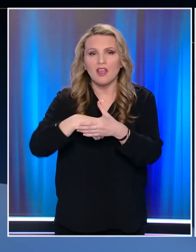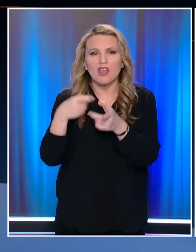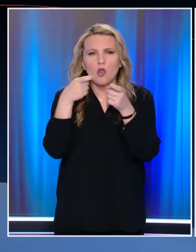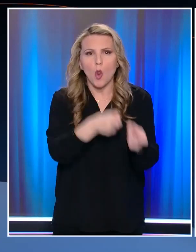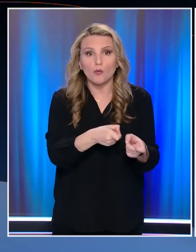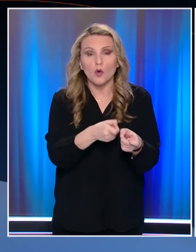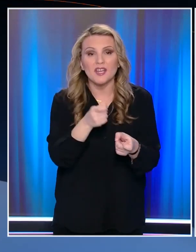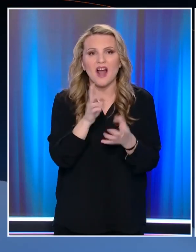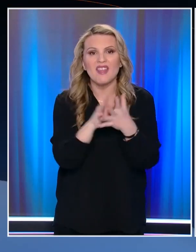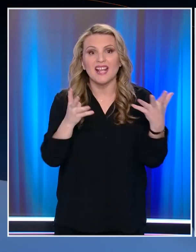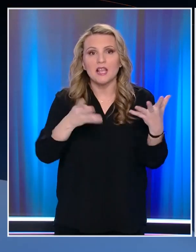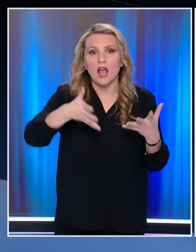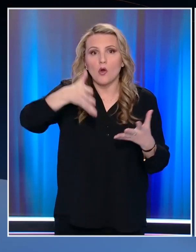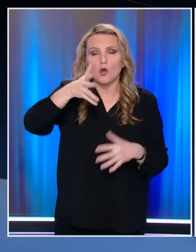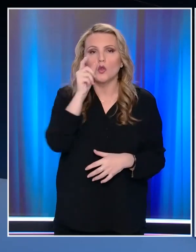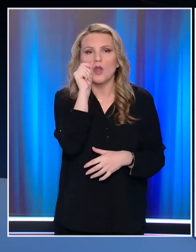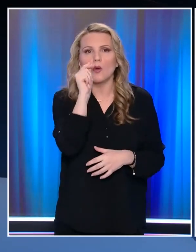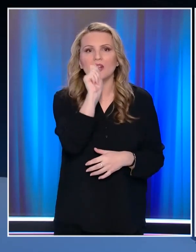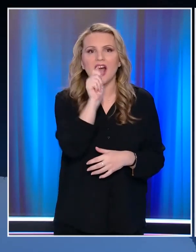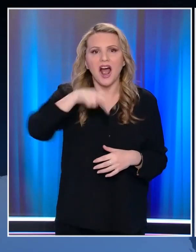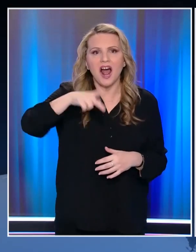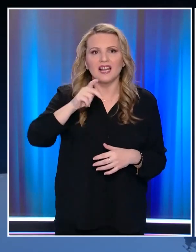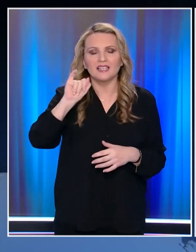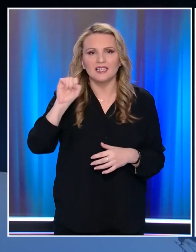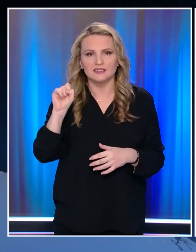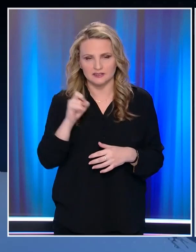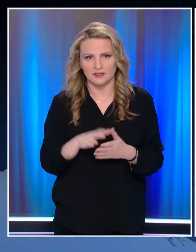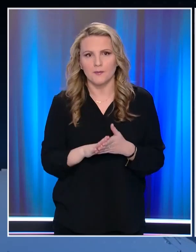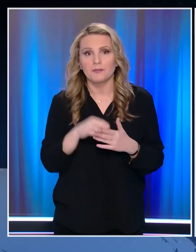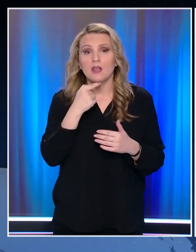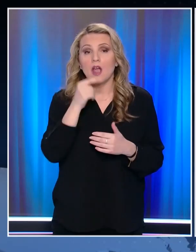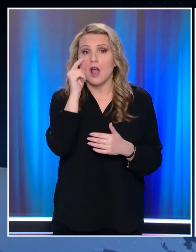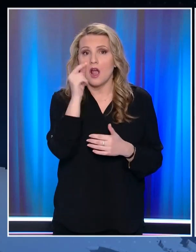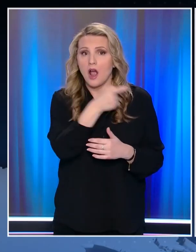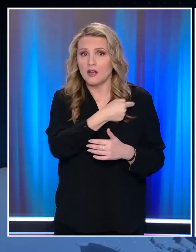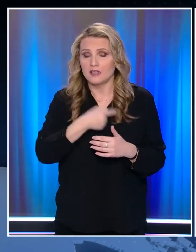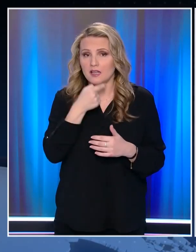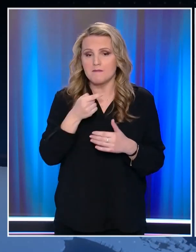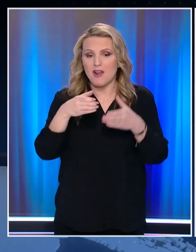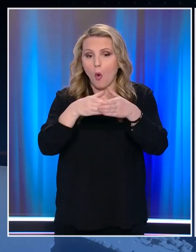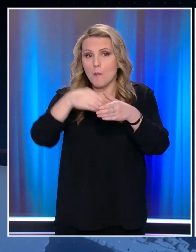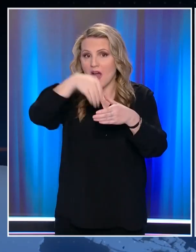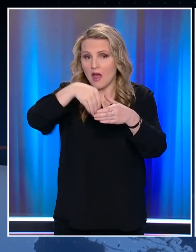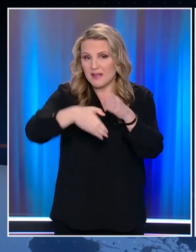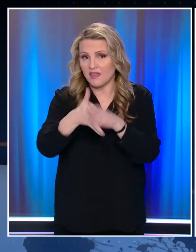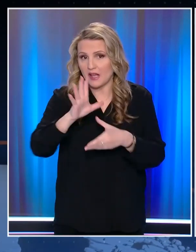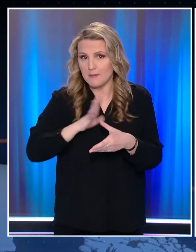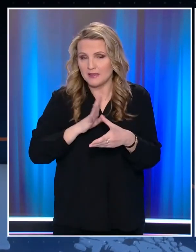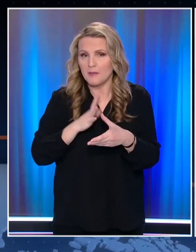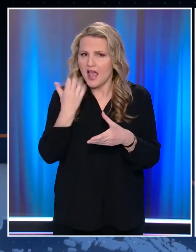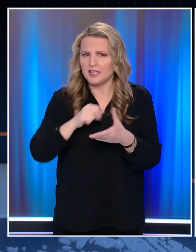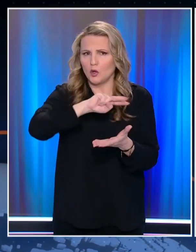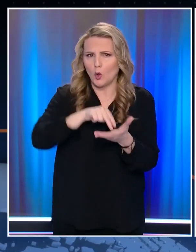δολοφονία του 19χρονου Άλκη Οι αρχές ασφαλείας δεν αποκλείουν να υπάρχουν διακριτή ρόλη στην ομάδα και η στιγνή